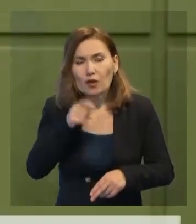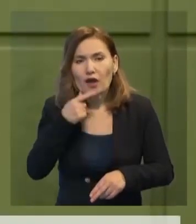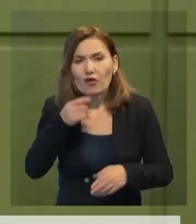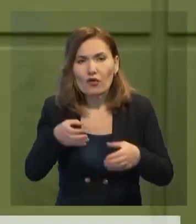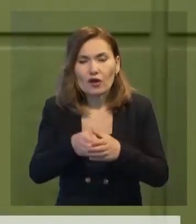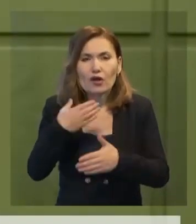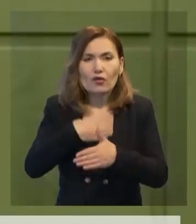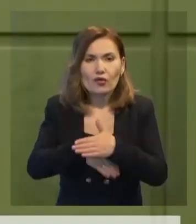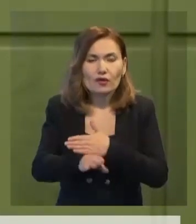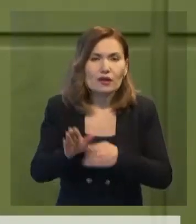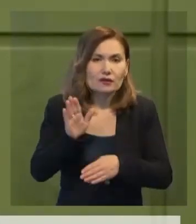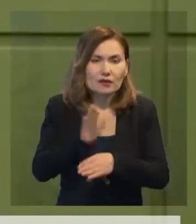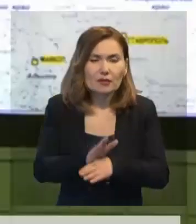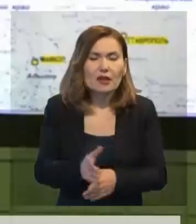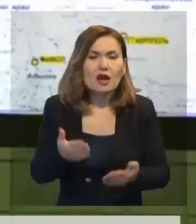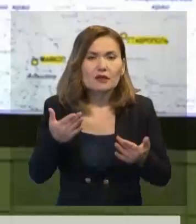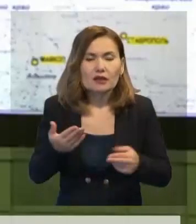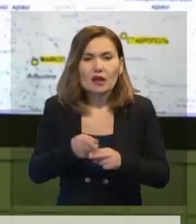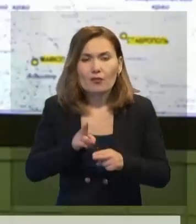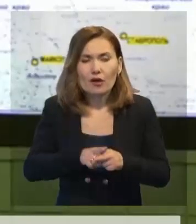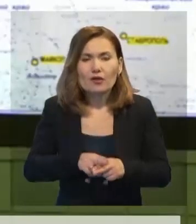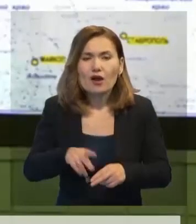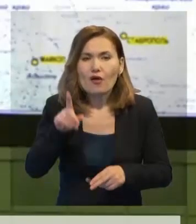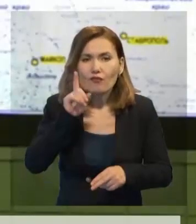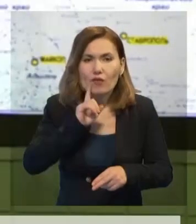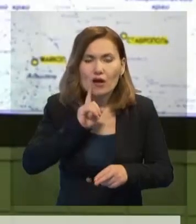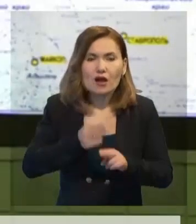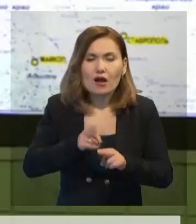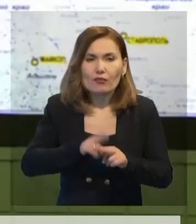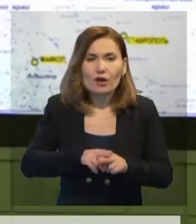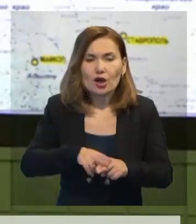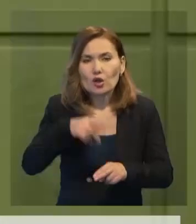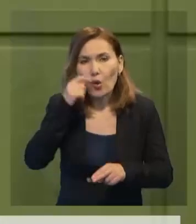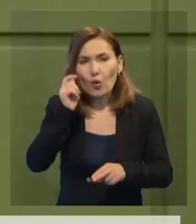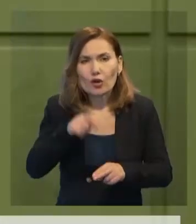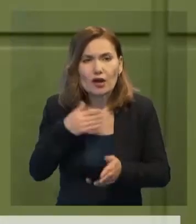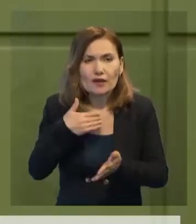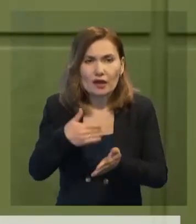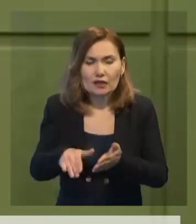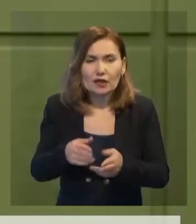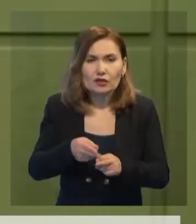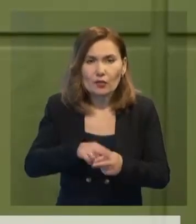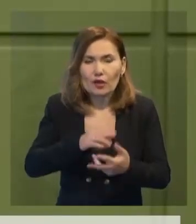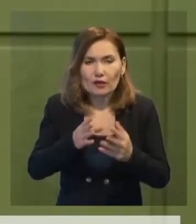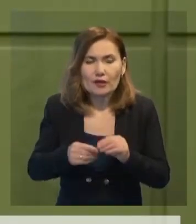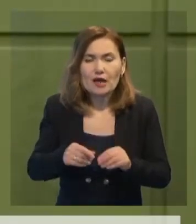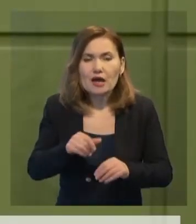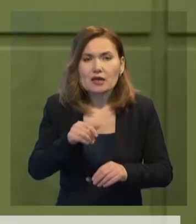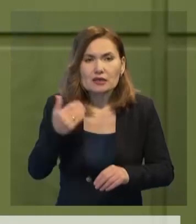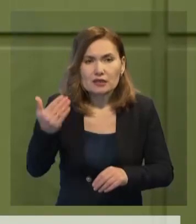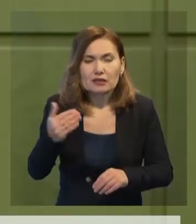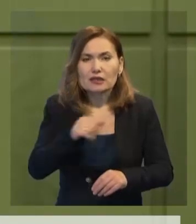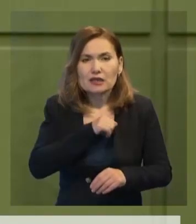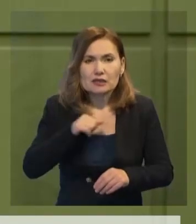Алайда бөлімше, командирлері Украина бейлігінен ондай тапсырманы ала алмай қалуы мүмкін екенін, түсіне отырып, оларды өз бетінше,